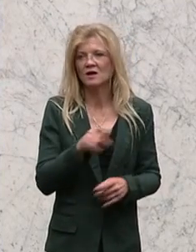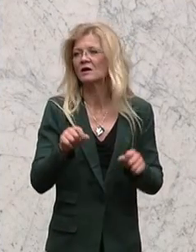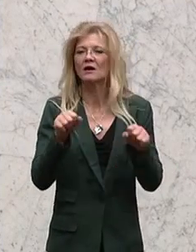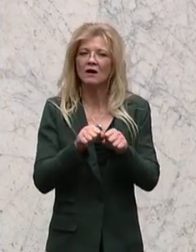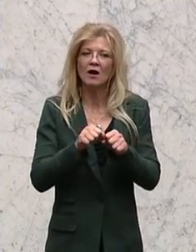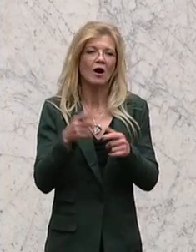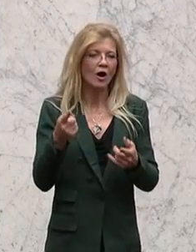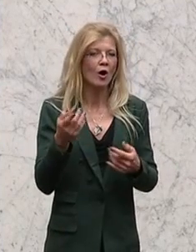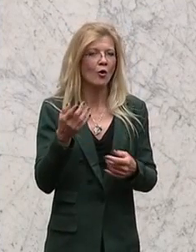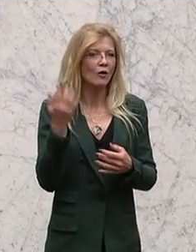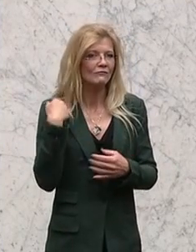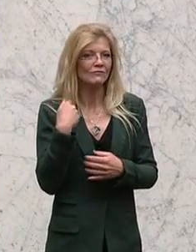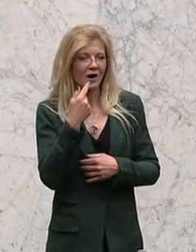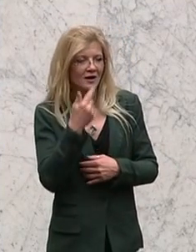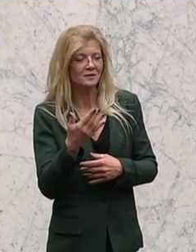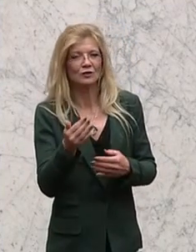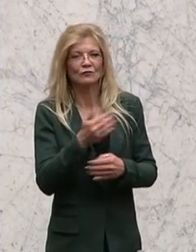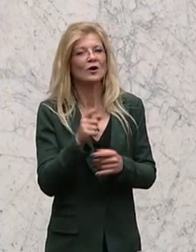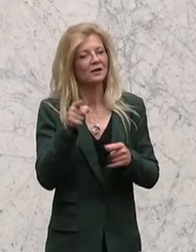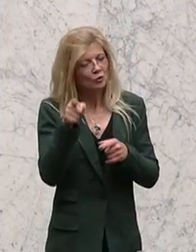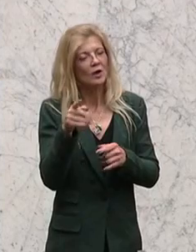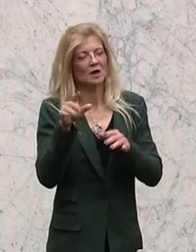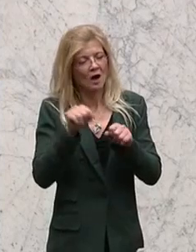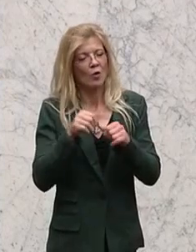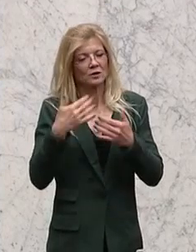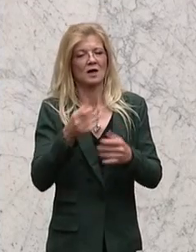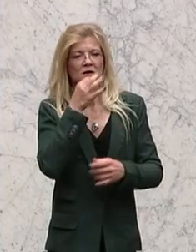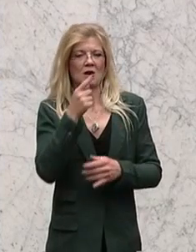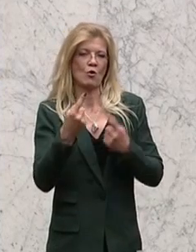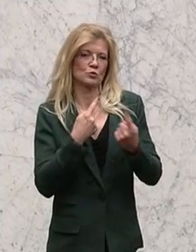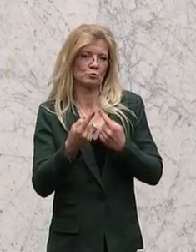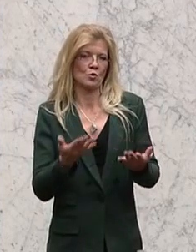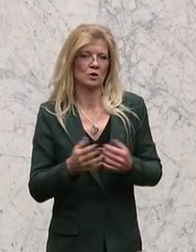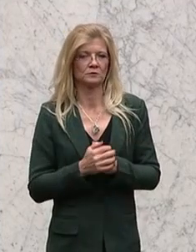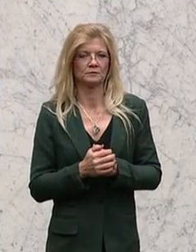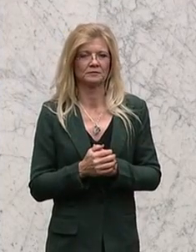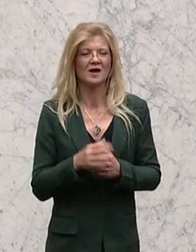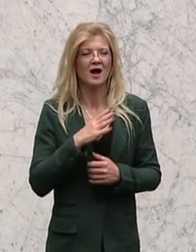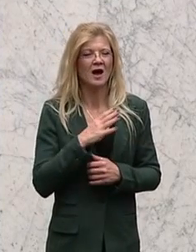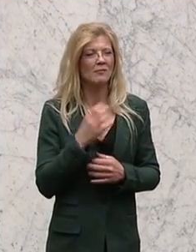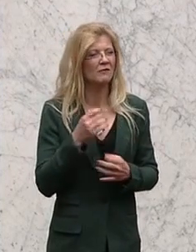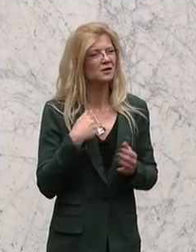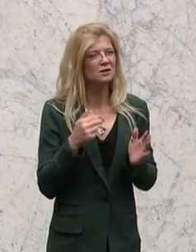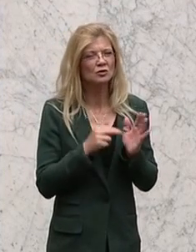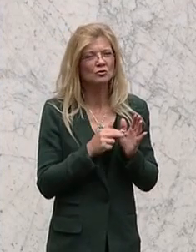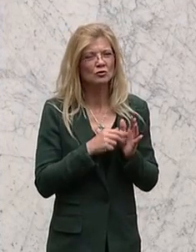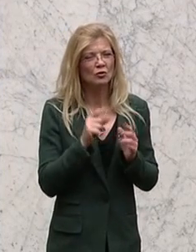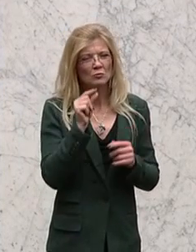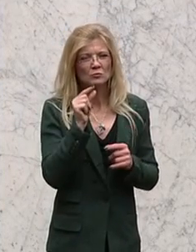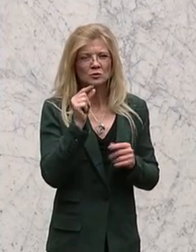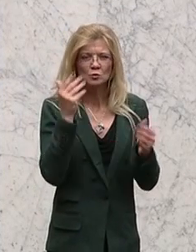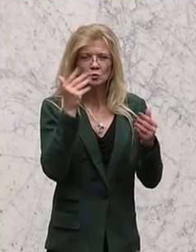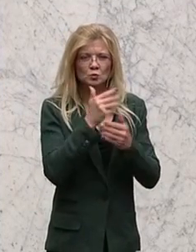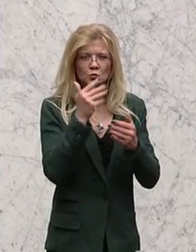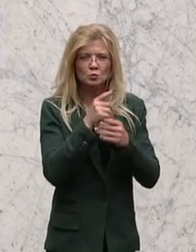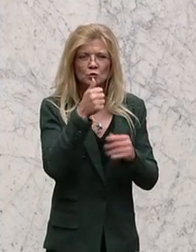um die flächendeckende Maut und vieles mehr besprochen. Das, was mich aber maßgeblich irritiert an den grünen Vorschlägen, ist nicht die Treffsicherheit